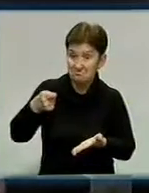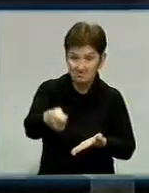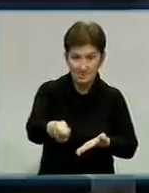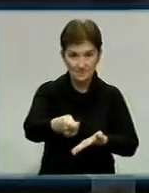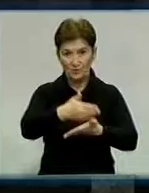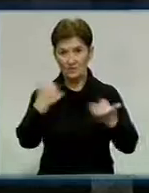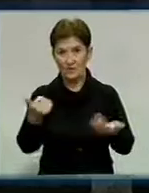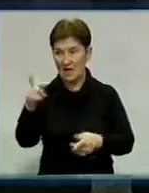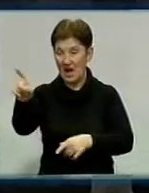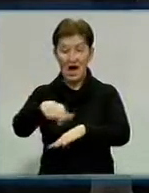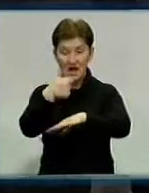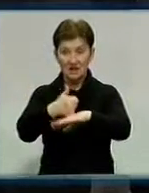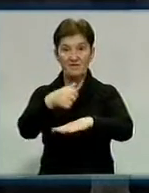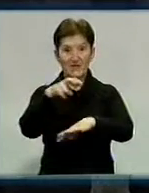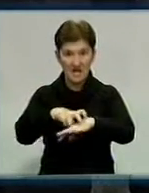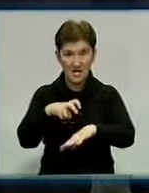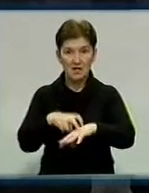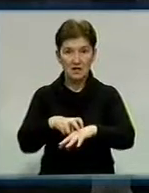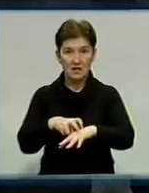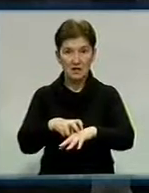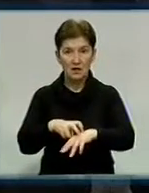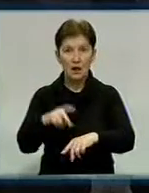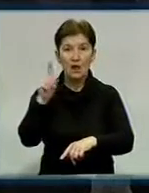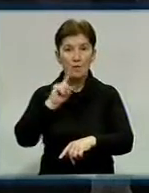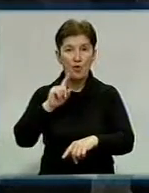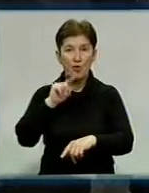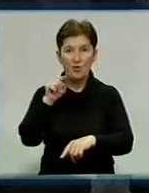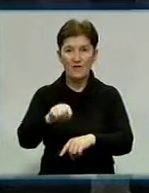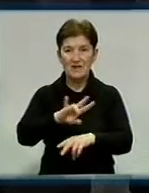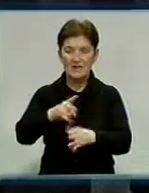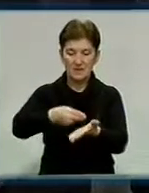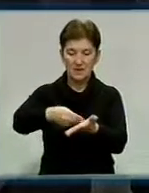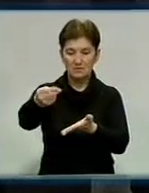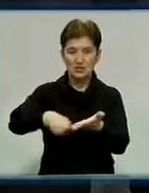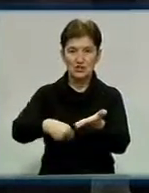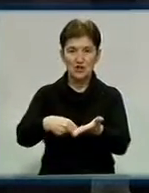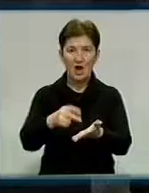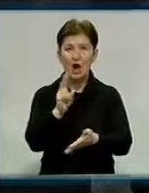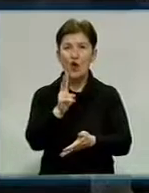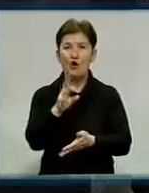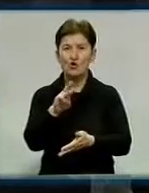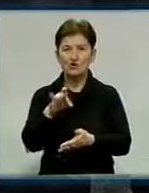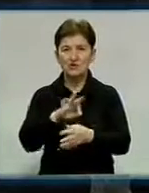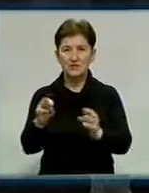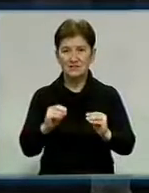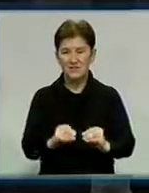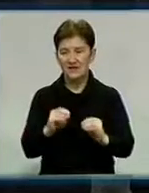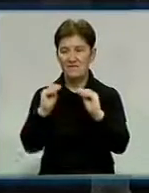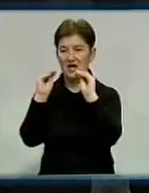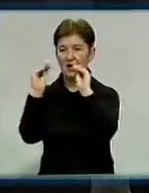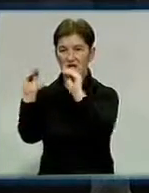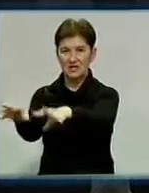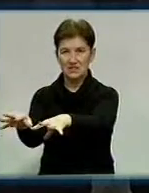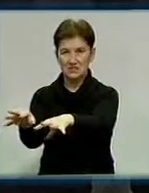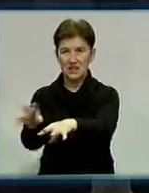головного лікаря до того часу, поки він не підпише кошторис і при мені не віддасть його в